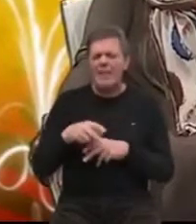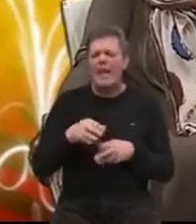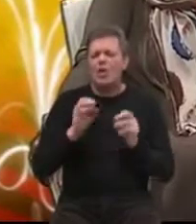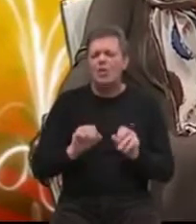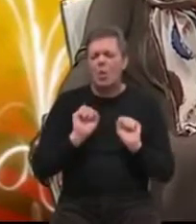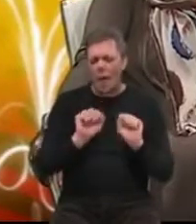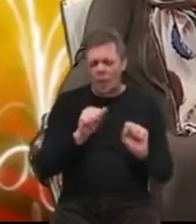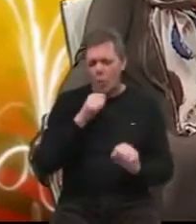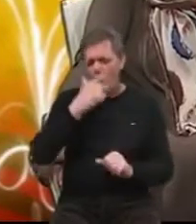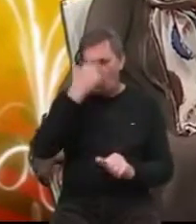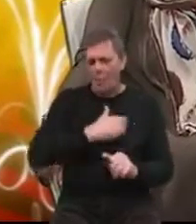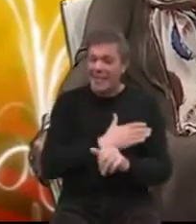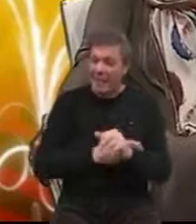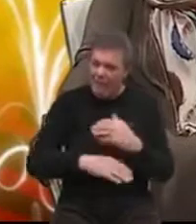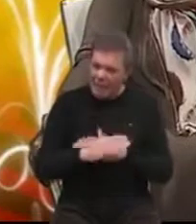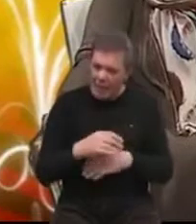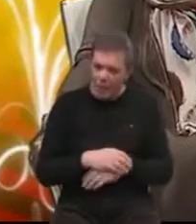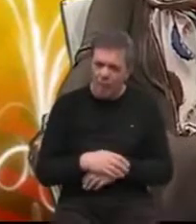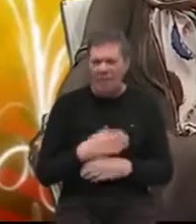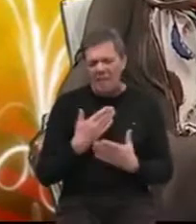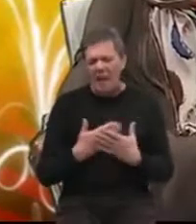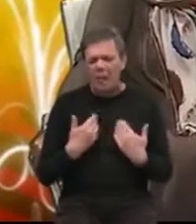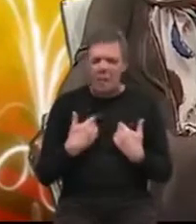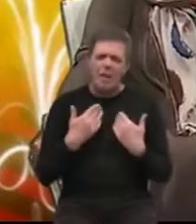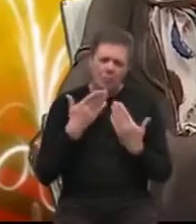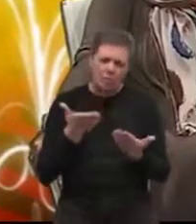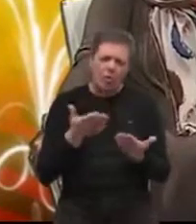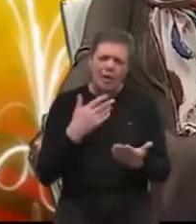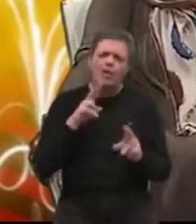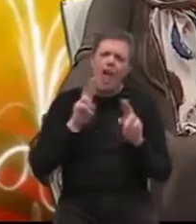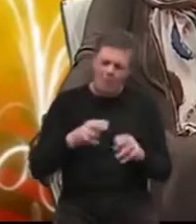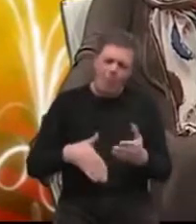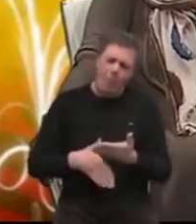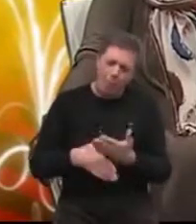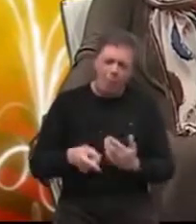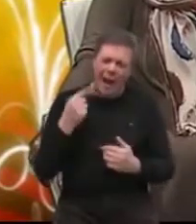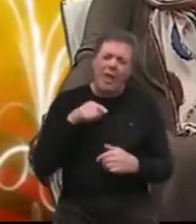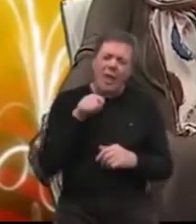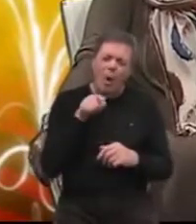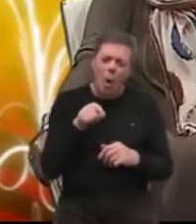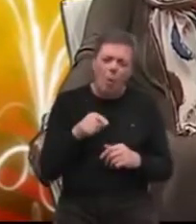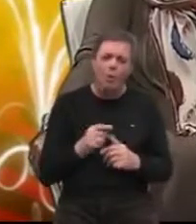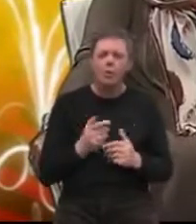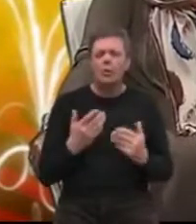zaštitu i osobe s invaliditetom. Tako da mi što se toga tiče imamo pomoć. Međutim, ono što je